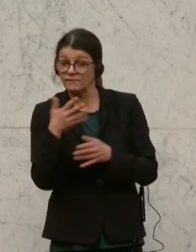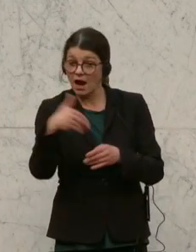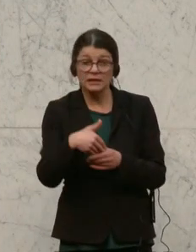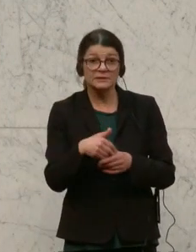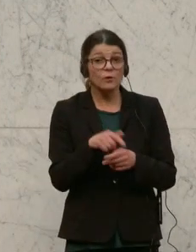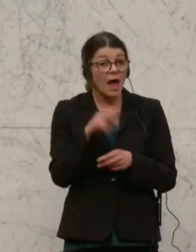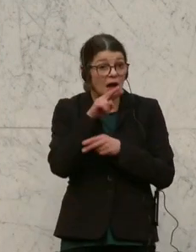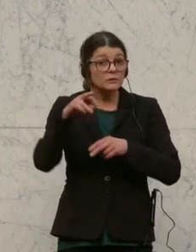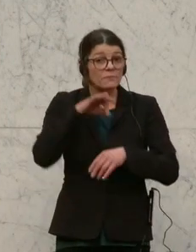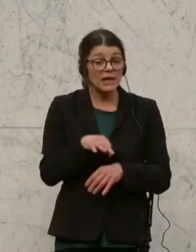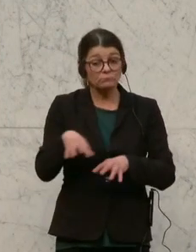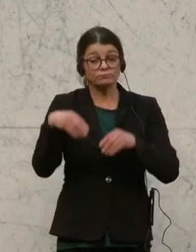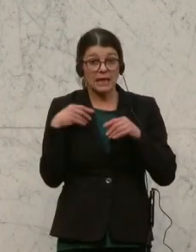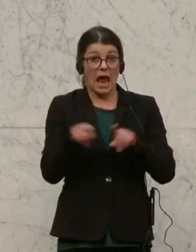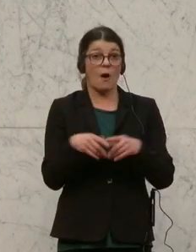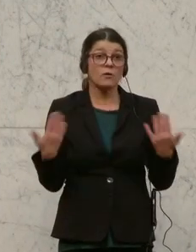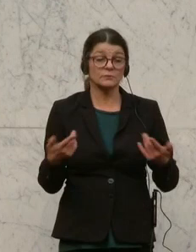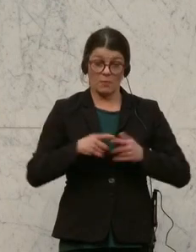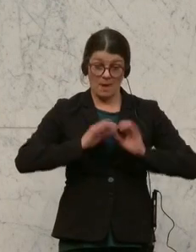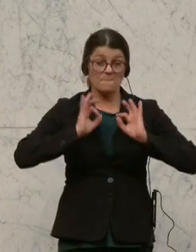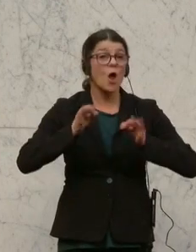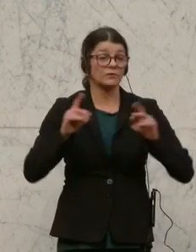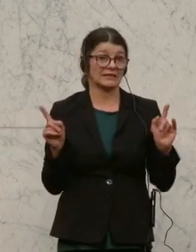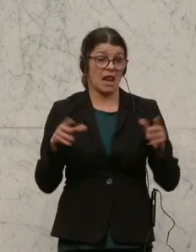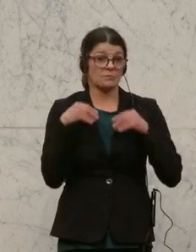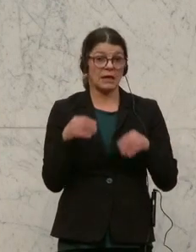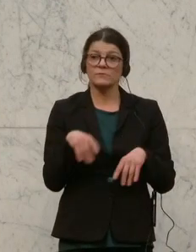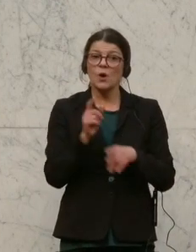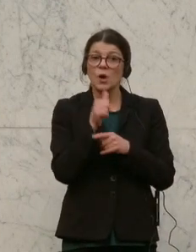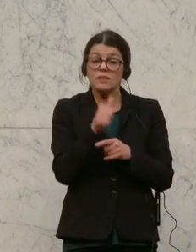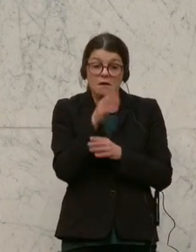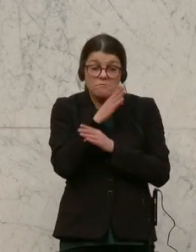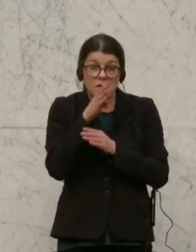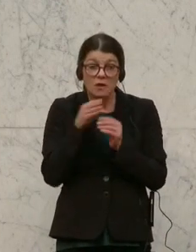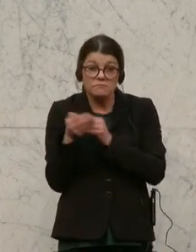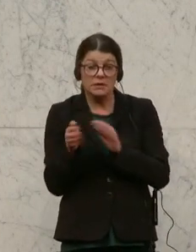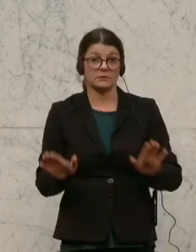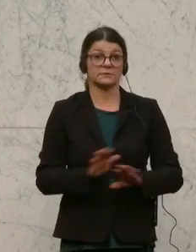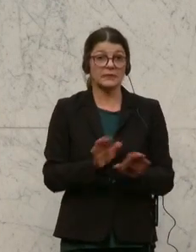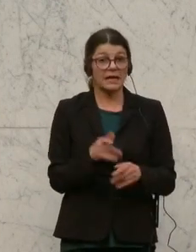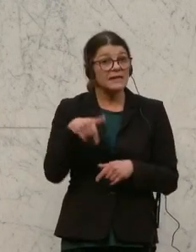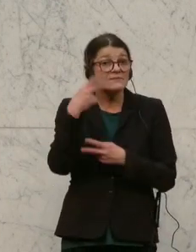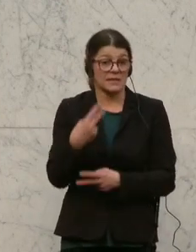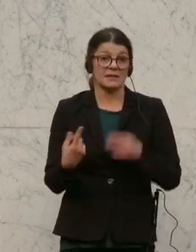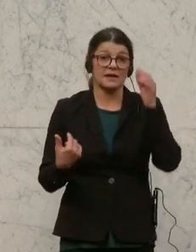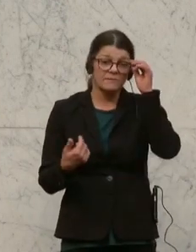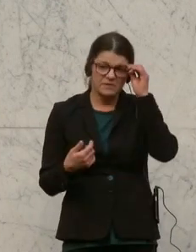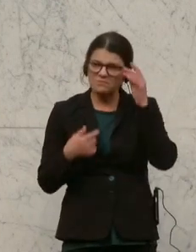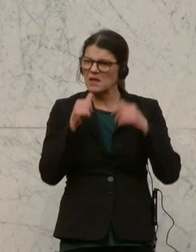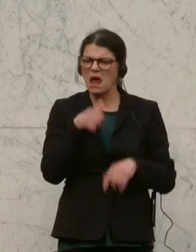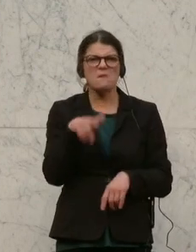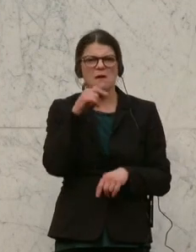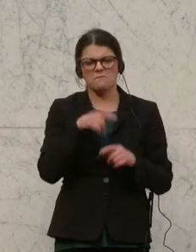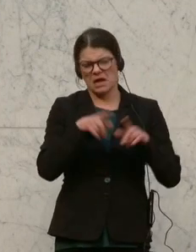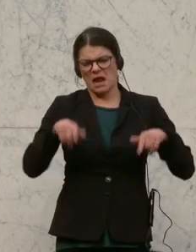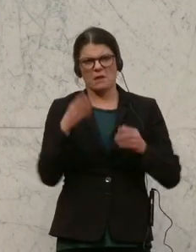Aufsichtspflicht wahrnimmt und professional wahrnimmt und nichts vertuscht. Um das geht es. Und nicht hier um Papierberge